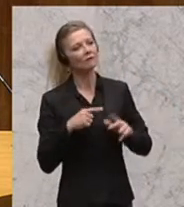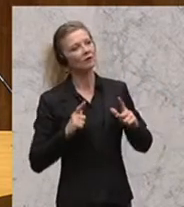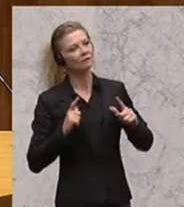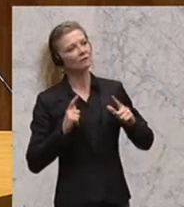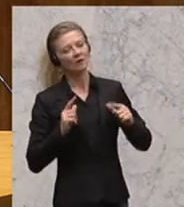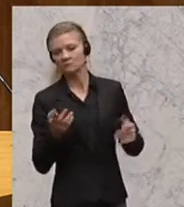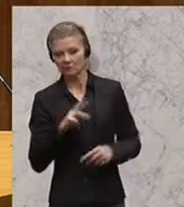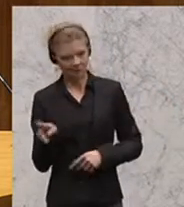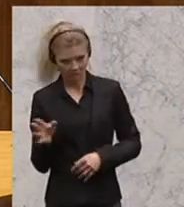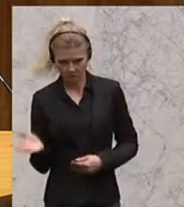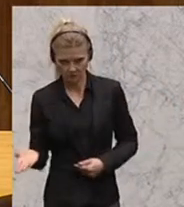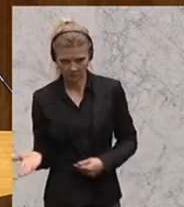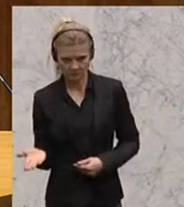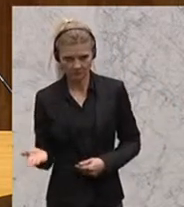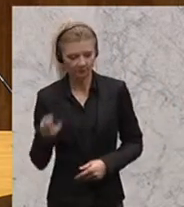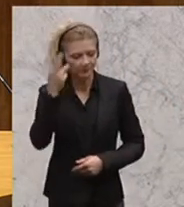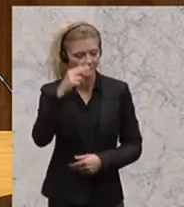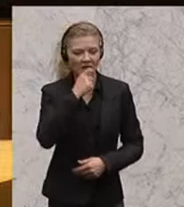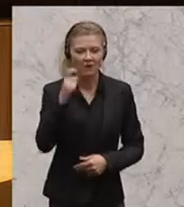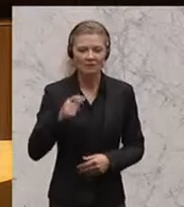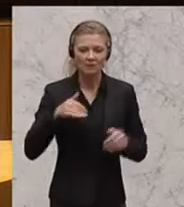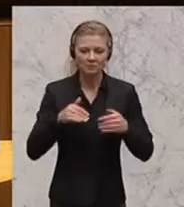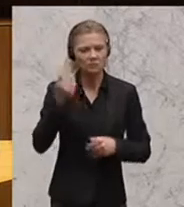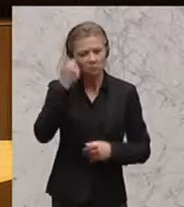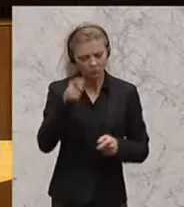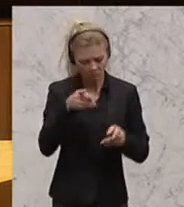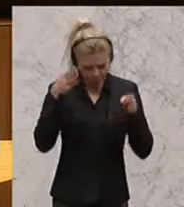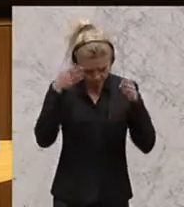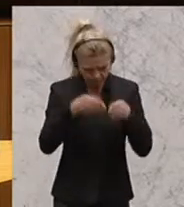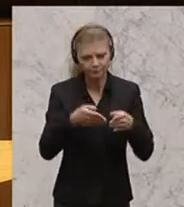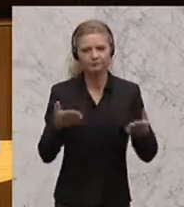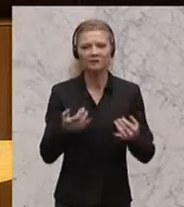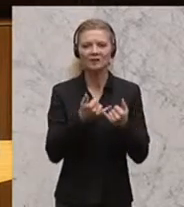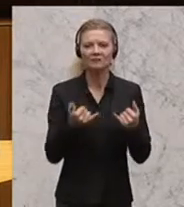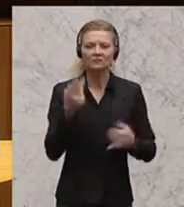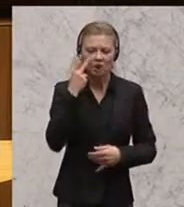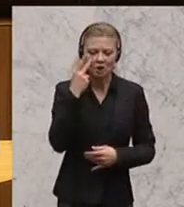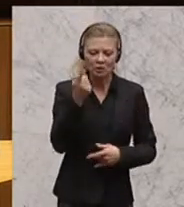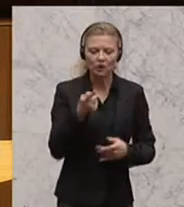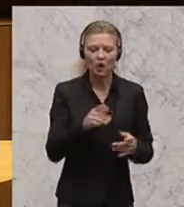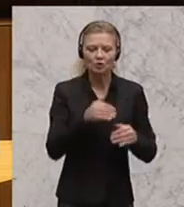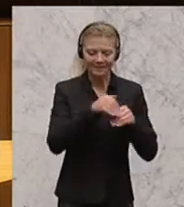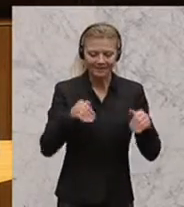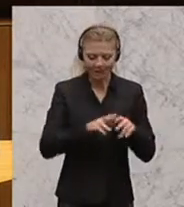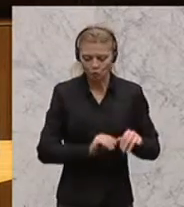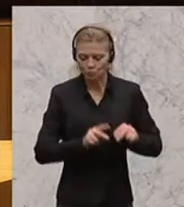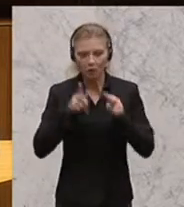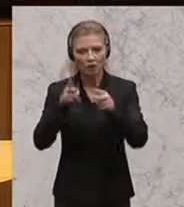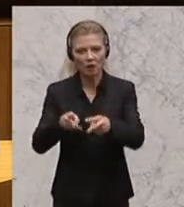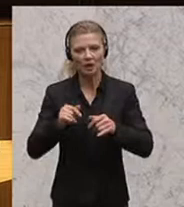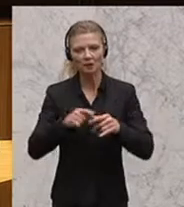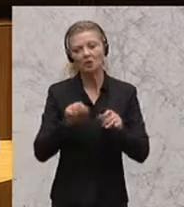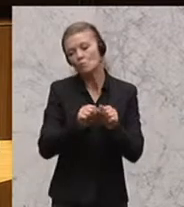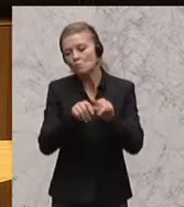konzentrieren Sie sich bei der Betrugsbekämpfung auf die grenzüberschreitenden Transaktionen zwischen multinational agierenden